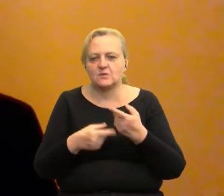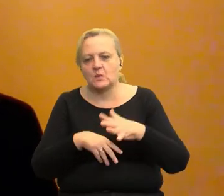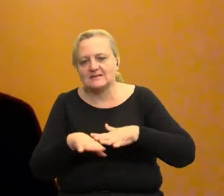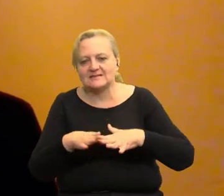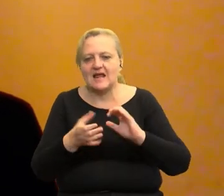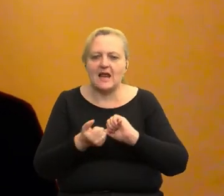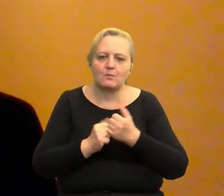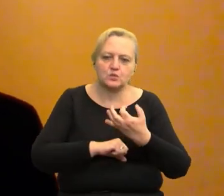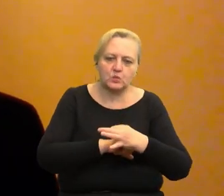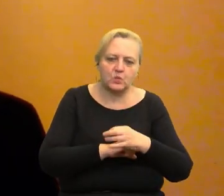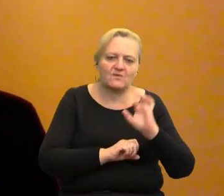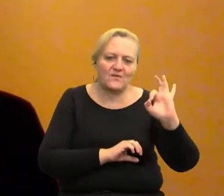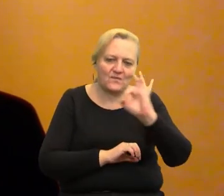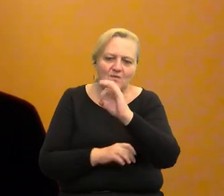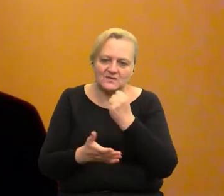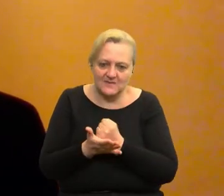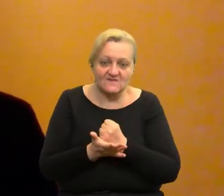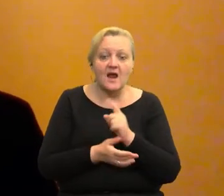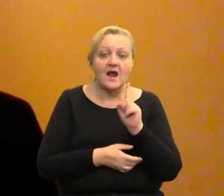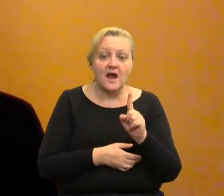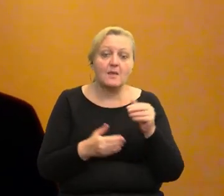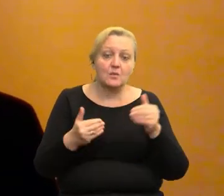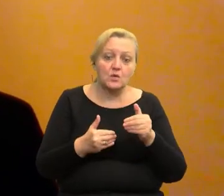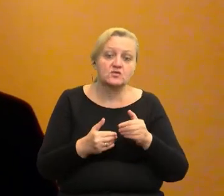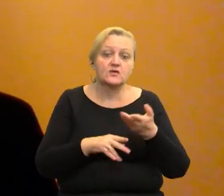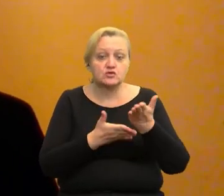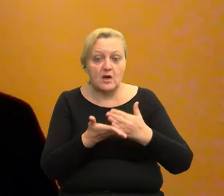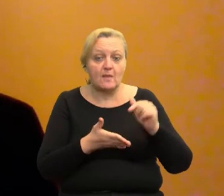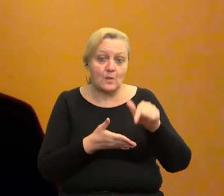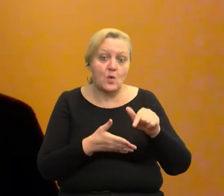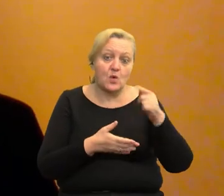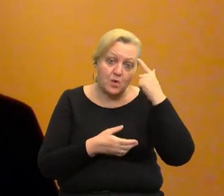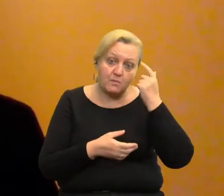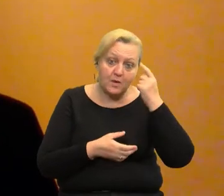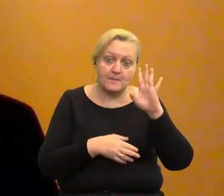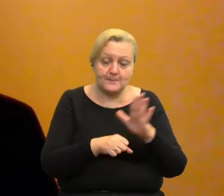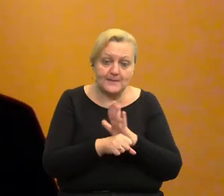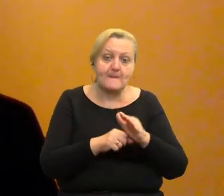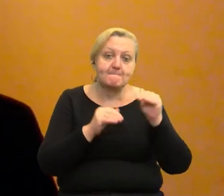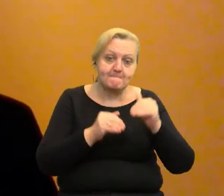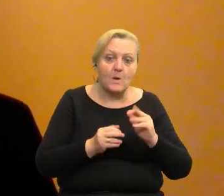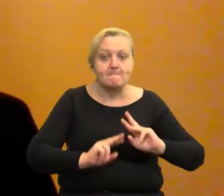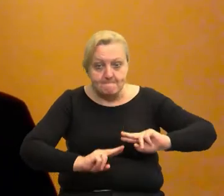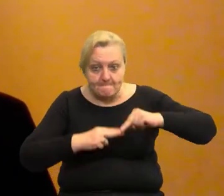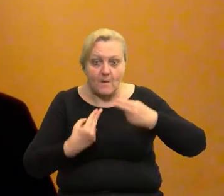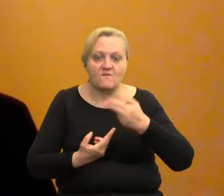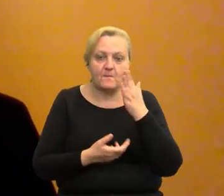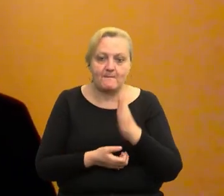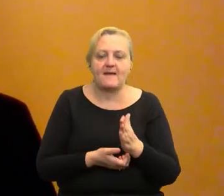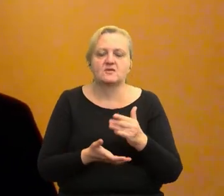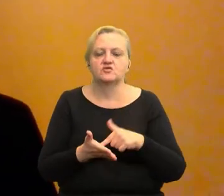czy studencką, ale możliwe jest, że niektóre z tych pomysłów biznesowych zostaną później wznowione lub